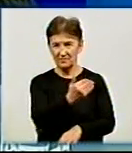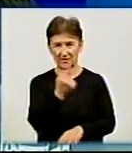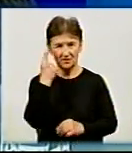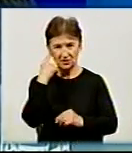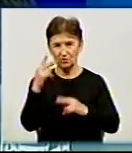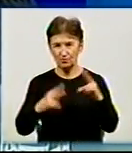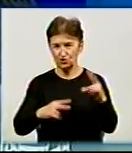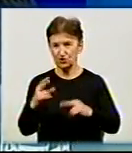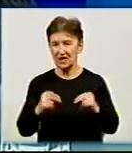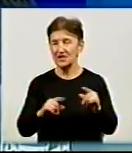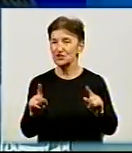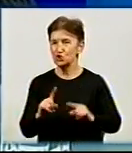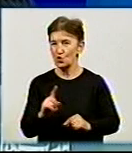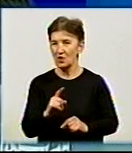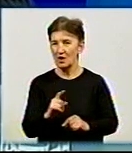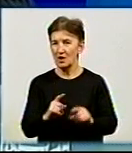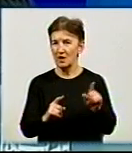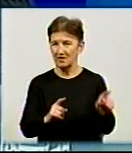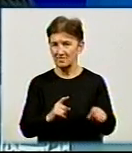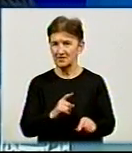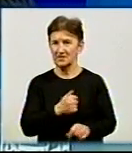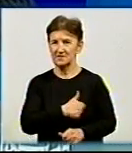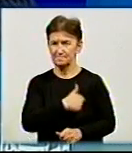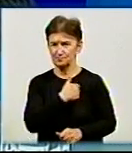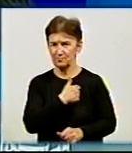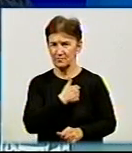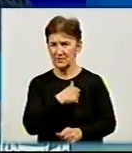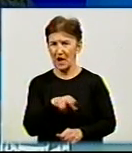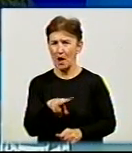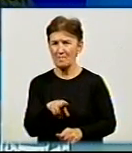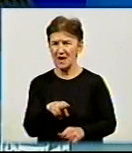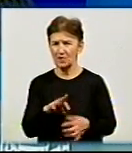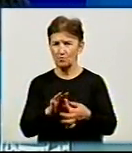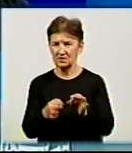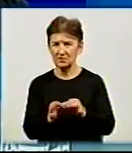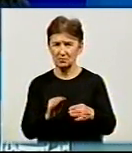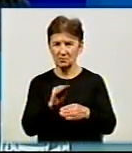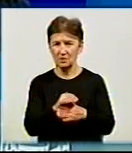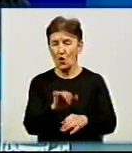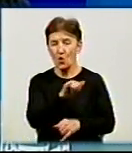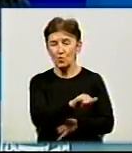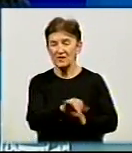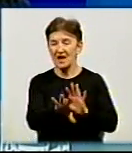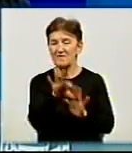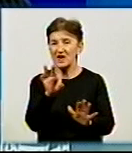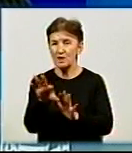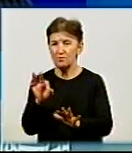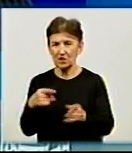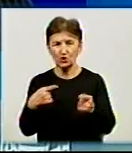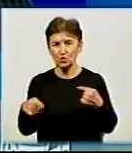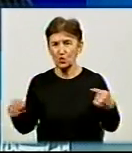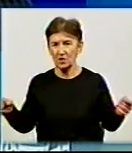став до своєї срібної нагороди паралімпійський гір, додав золоту нагороду. Можливо, в них вибіра більшого не було,